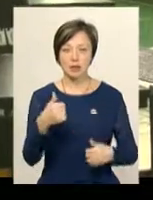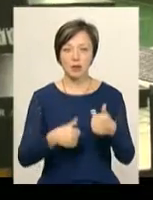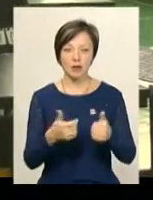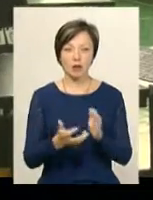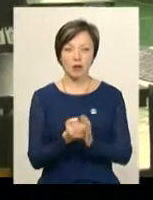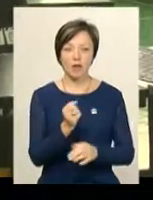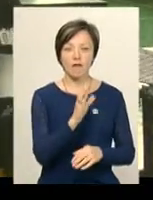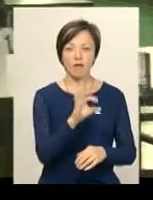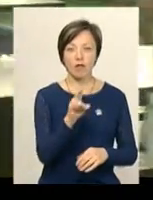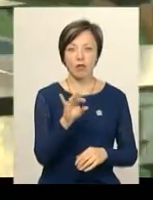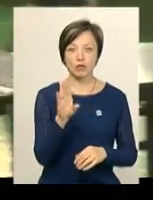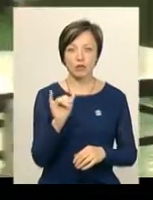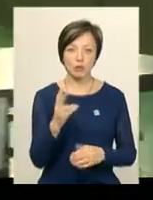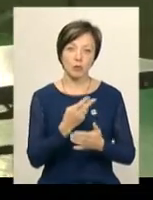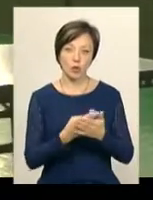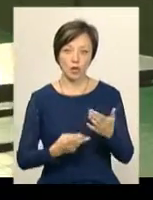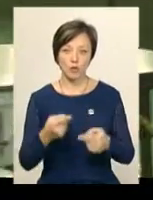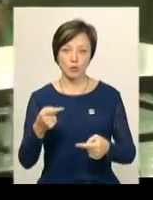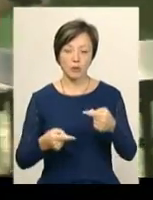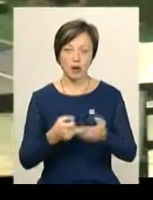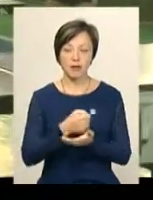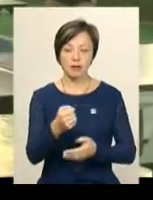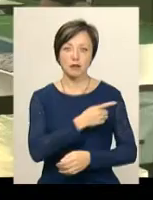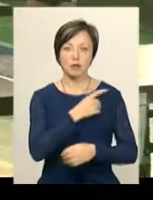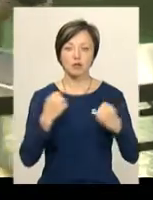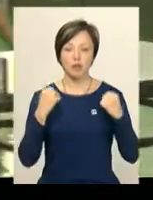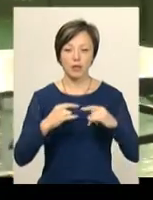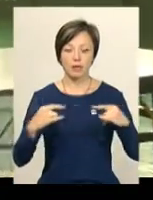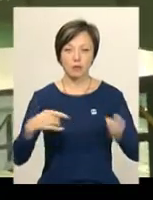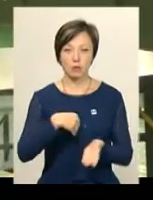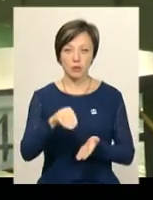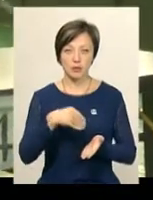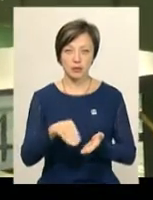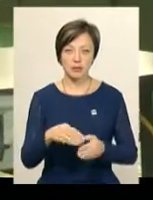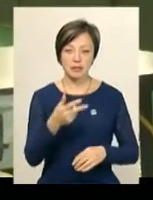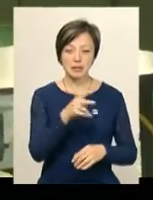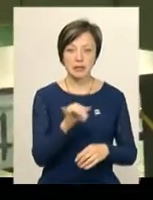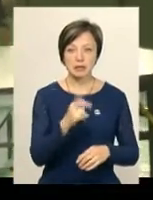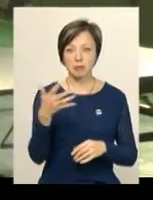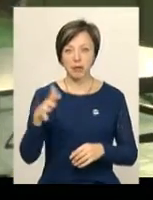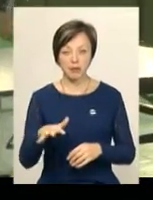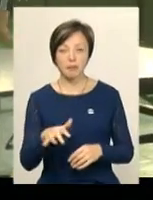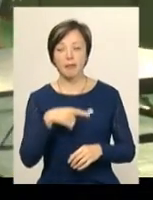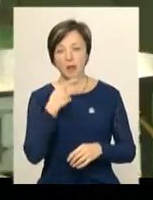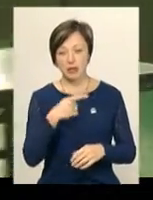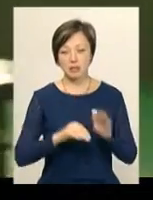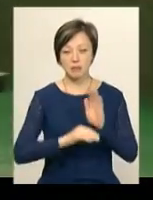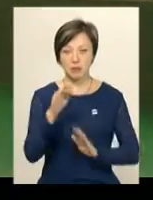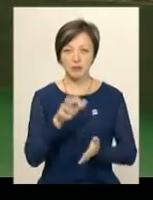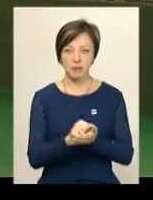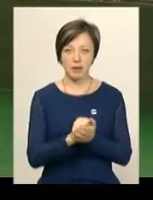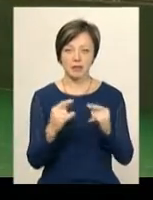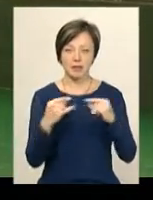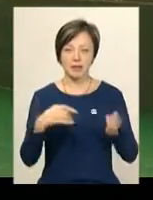рятувальник Іван Волошин і програє супернику, кандидату в майстер спорту з настільного тенісу три з п'яти партій. Хоча, каже, з малку займався